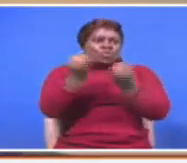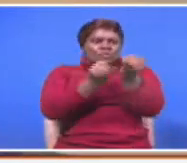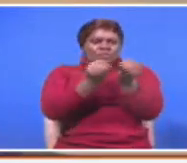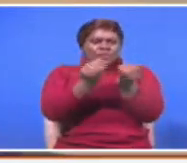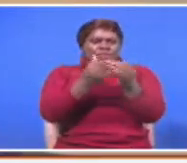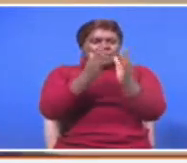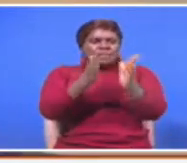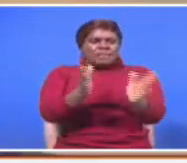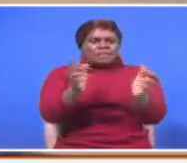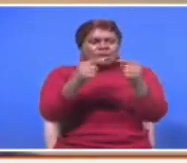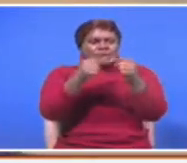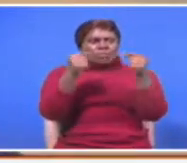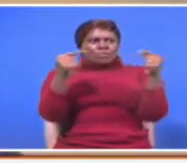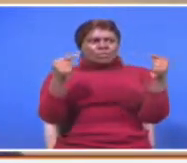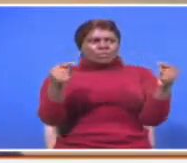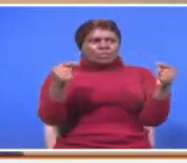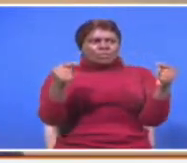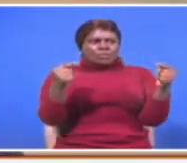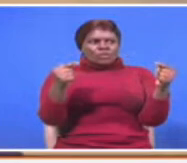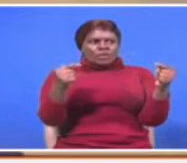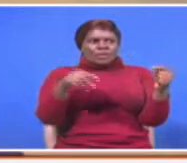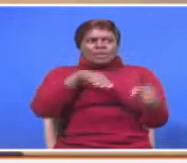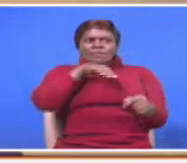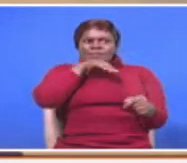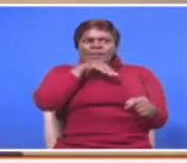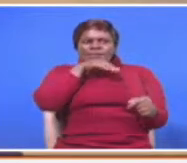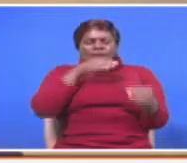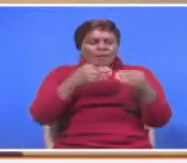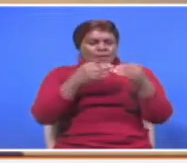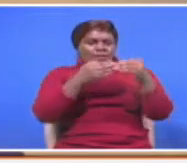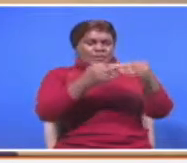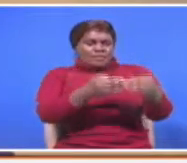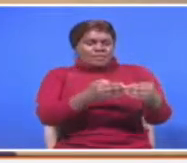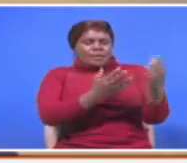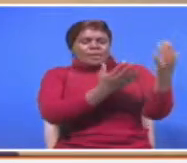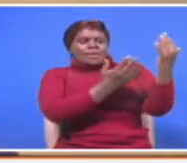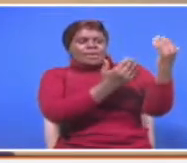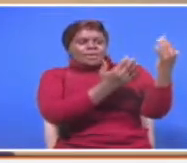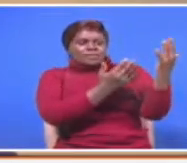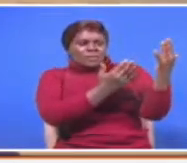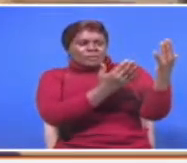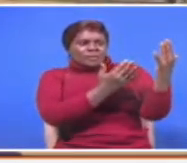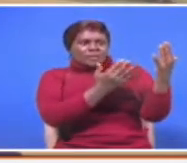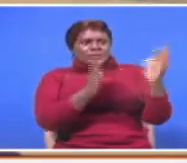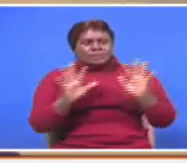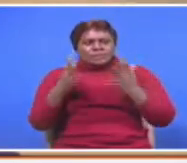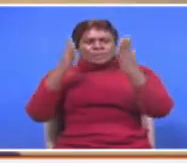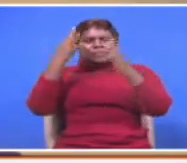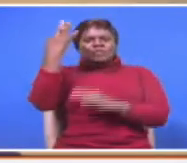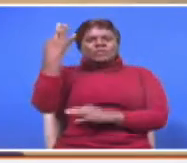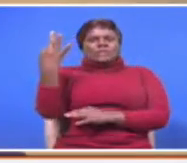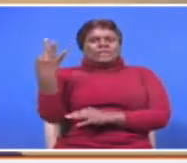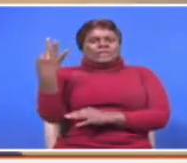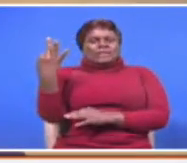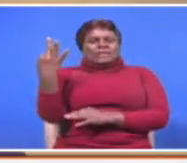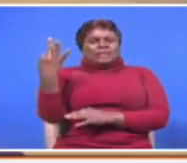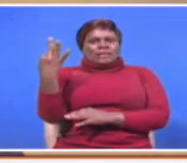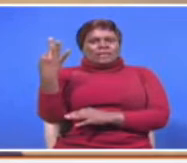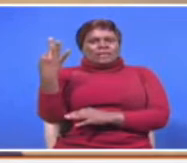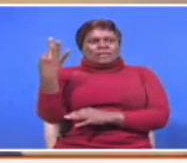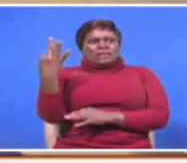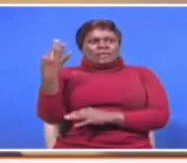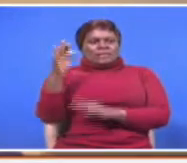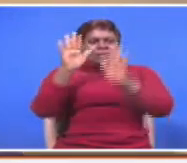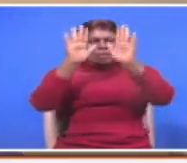viongozi wa upinzani wakiongozo na kinara waura ila odinga, wanatarajiwa kuhudhuria hafla tatu kwa mpigo katika